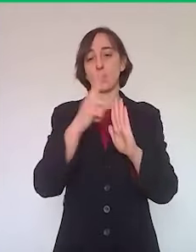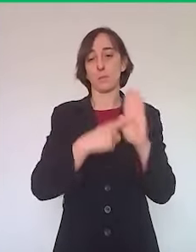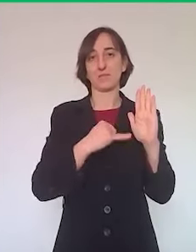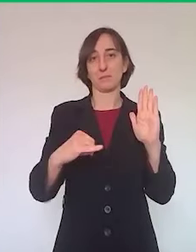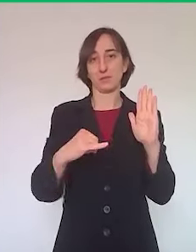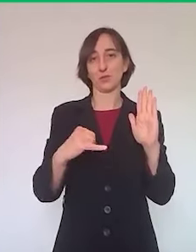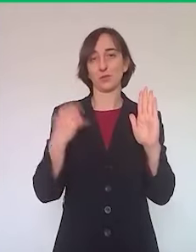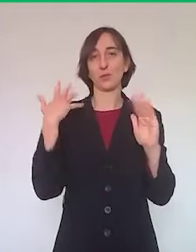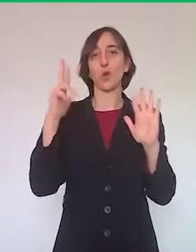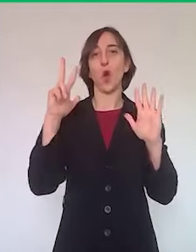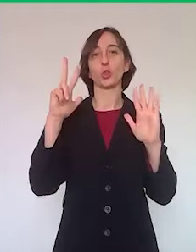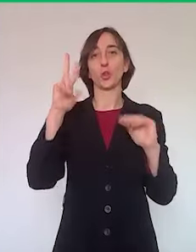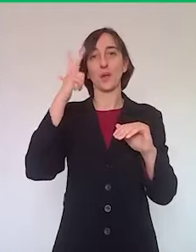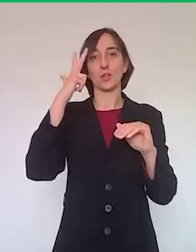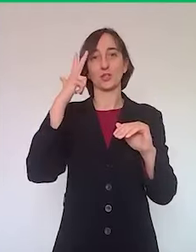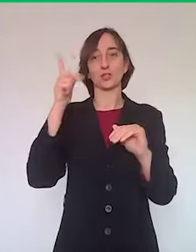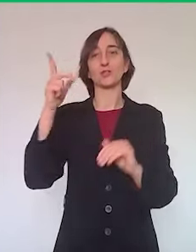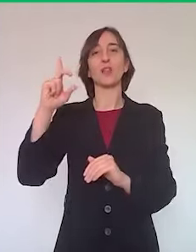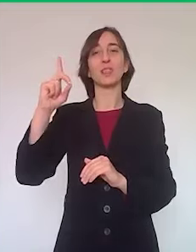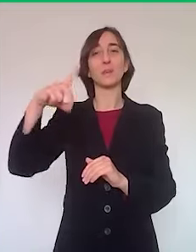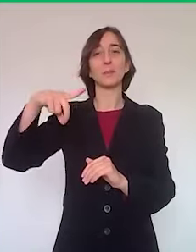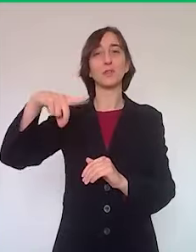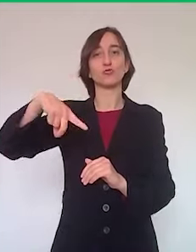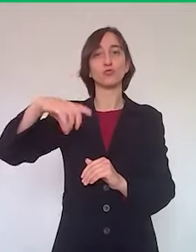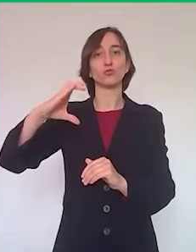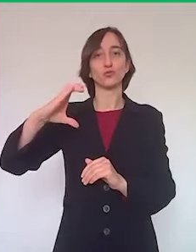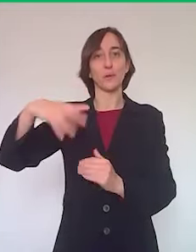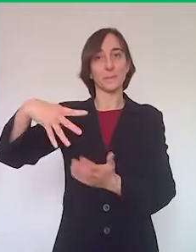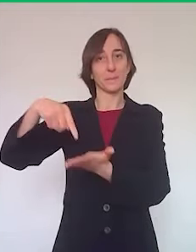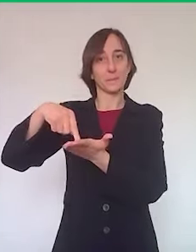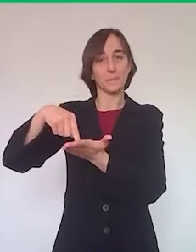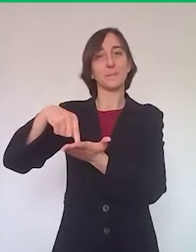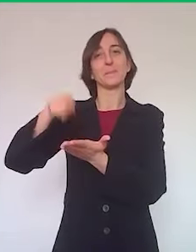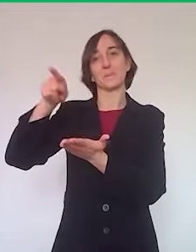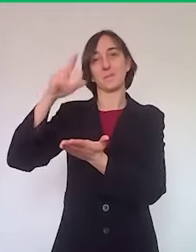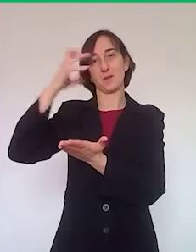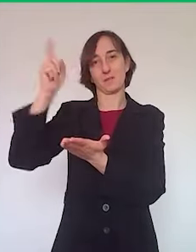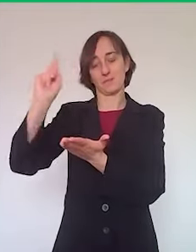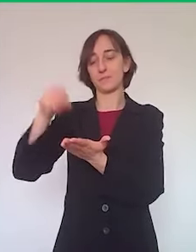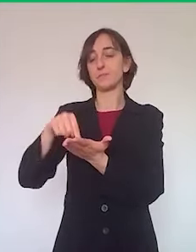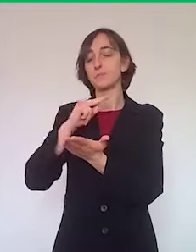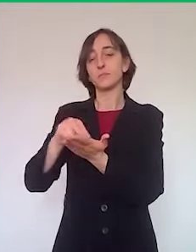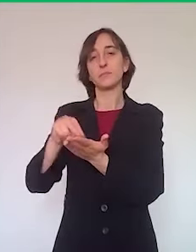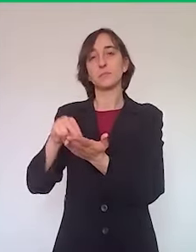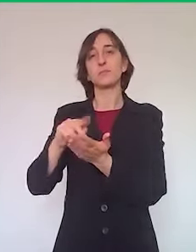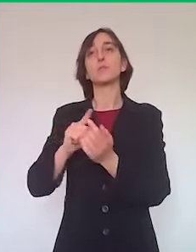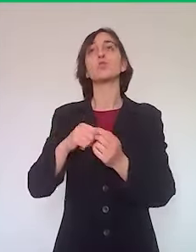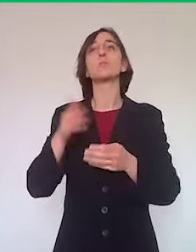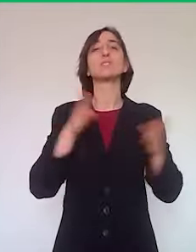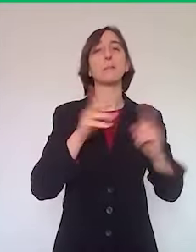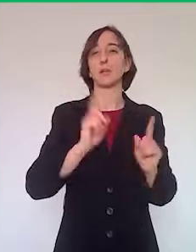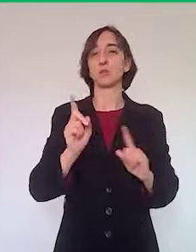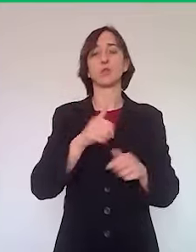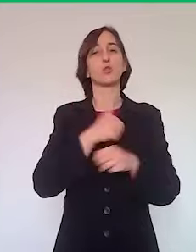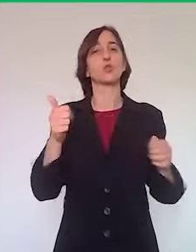del governo non consente spostamenti, lo ricordiamo sempre, se non per ragioni di lavoro, per comprovate ragioni di